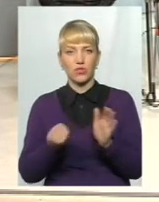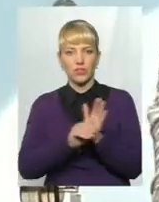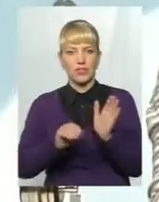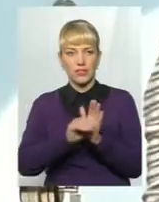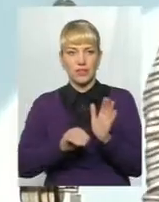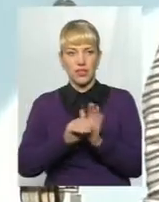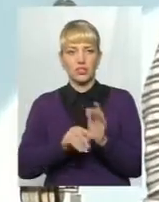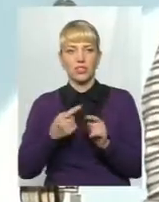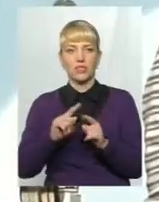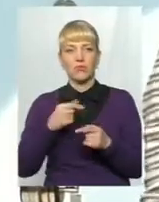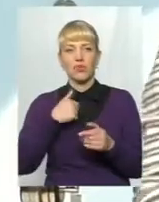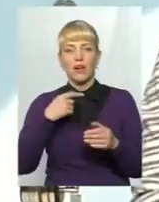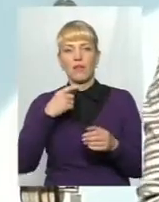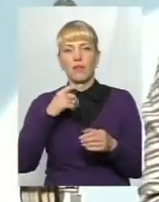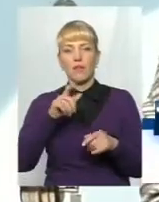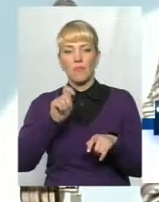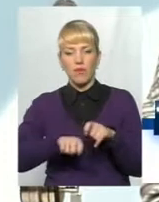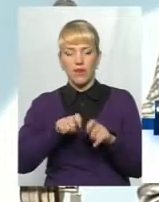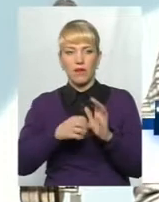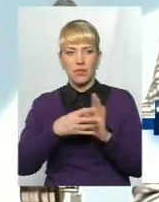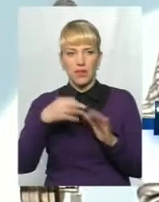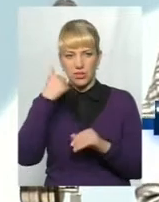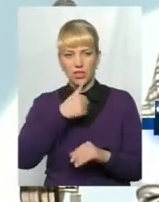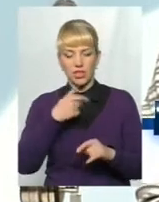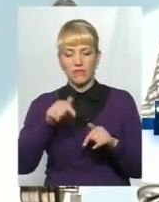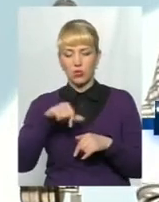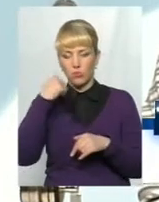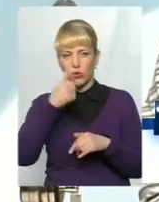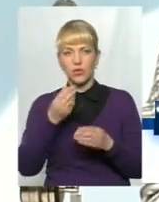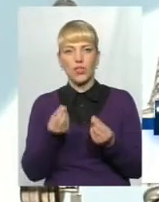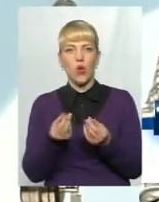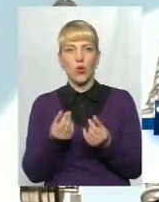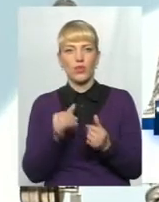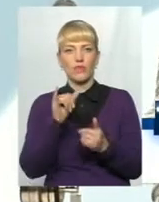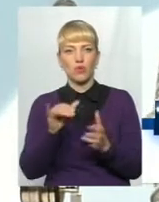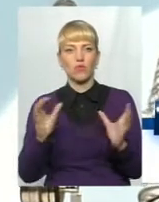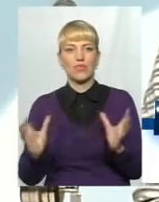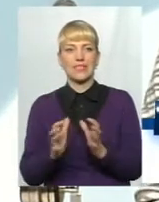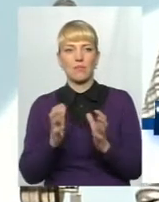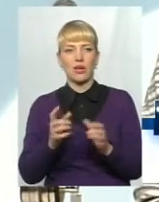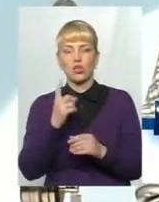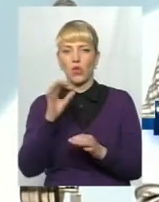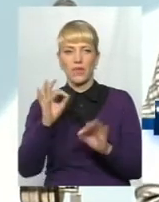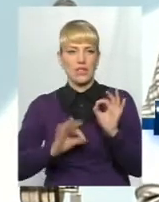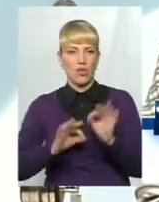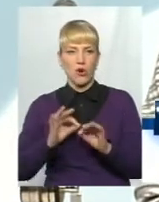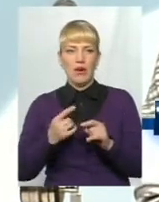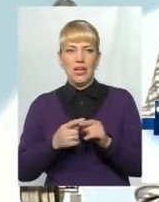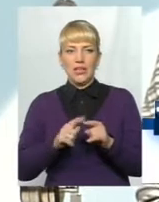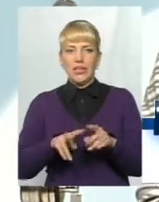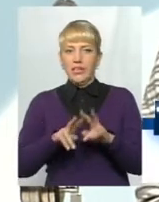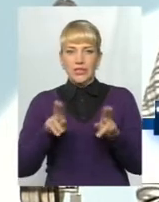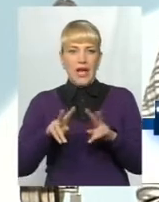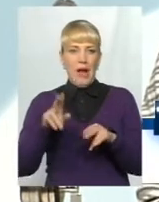перевіряла і 15-й рік, і в цьому році готівка в нього зберіглася 100%. Тобто це ті самі